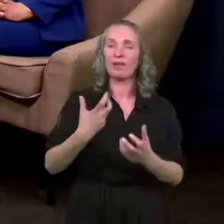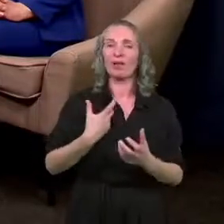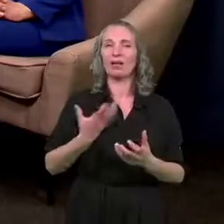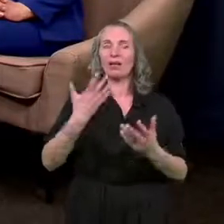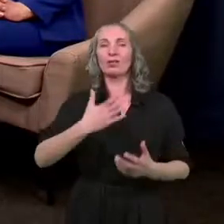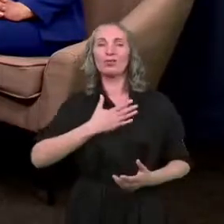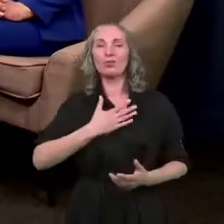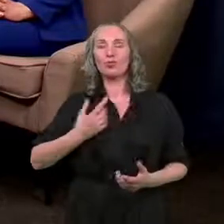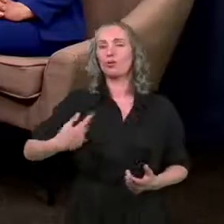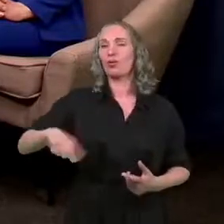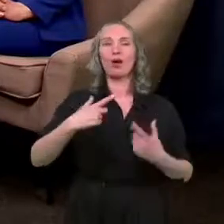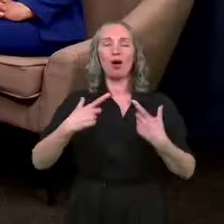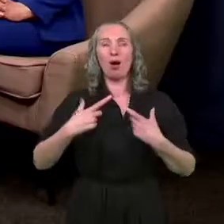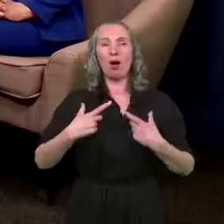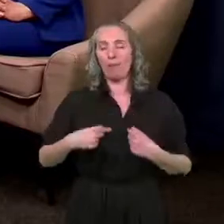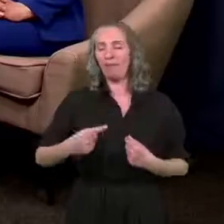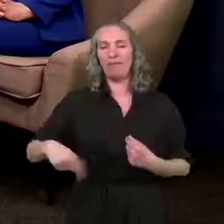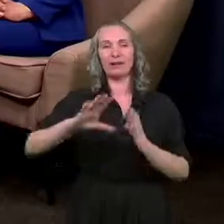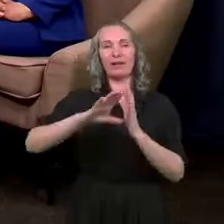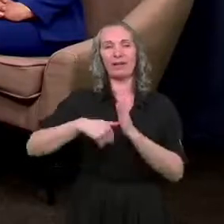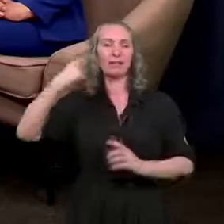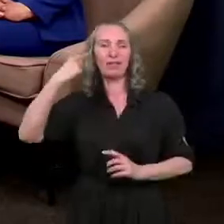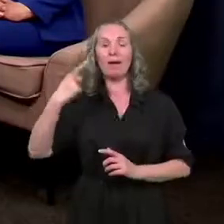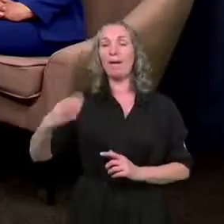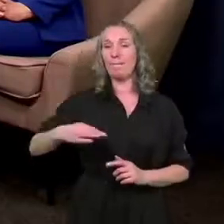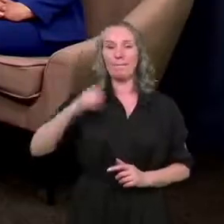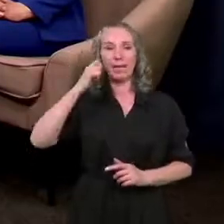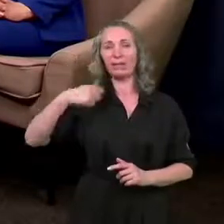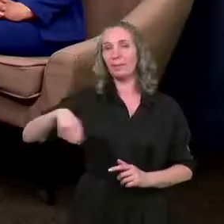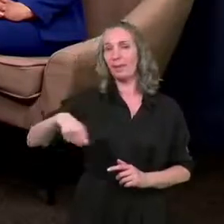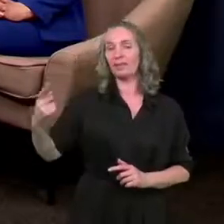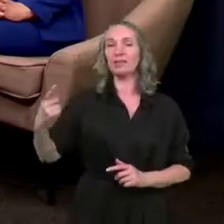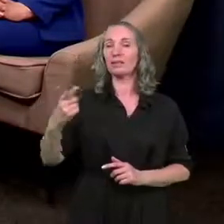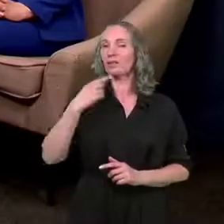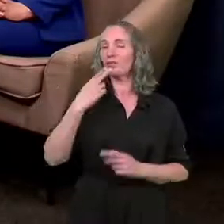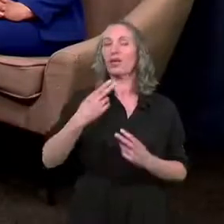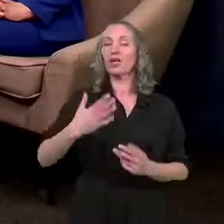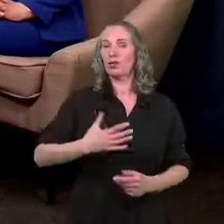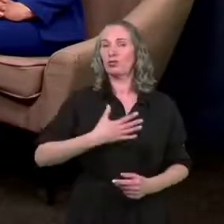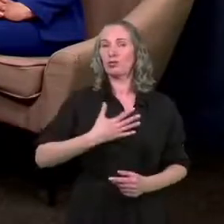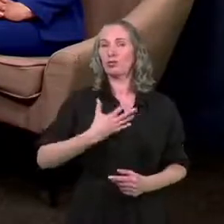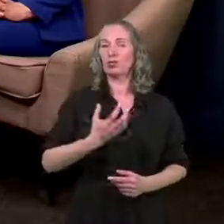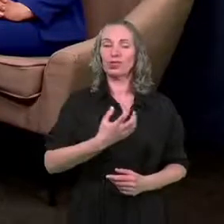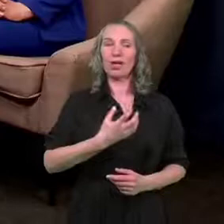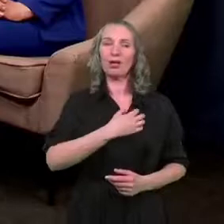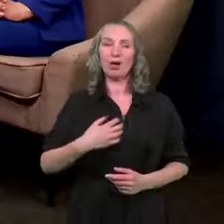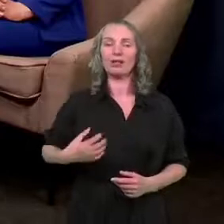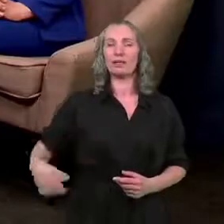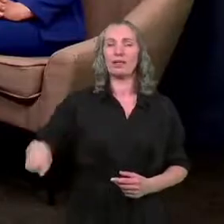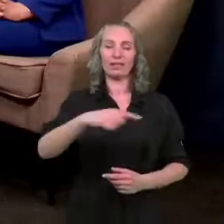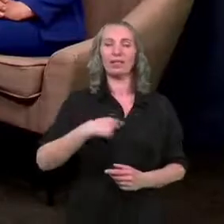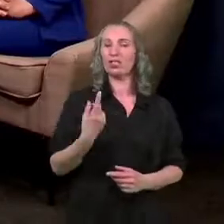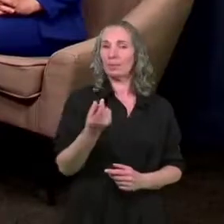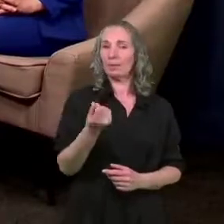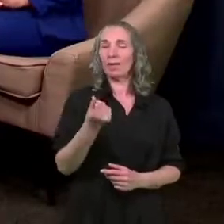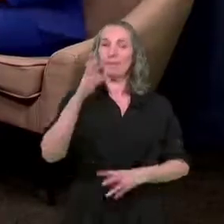naprawdę czuli obywatelami naszego miasta. I tak jak Pani Prezydent dzisiaj podkreślała, że czujmy się też gospodarzami naszych pieniędzy,